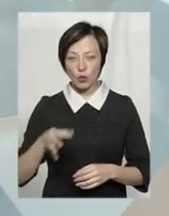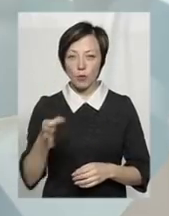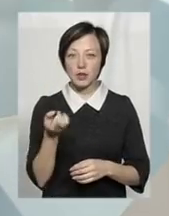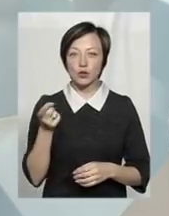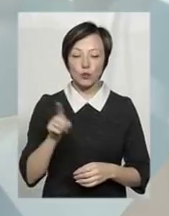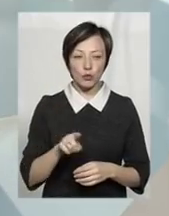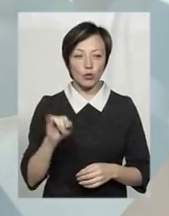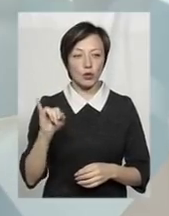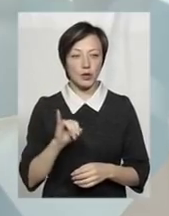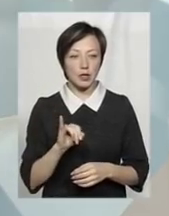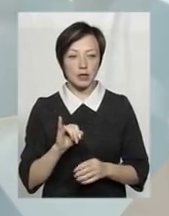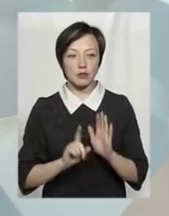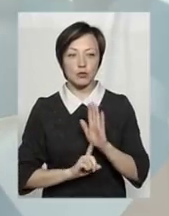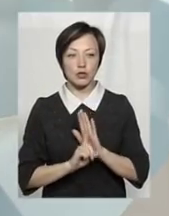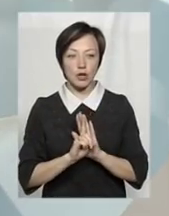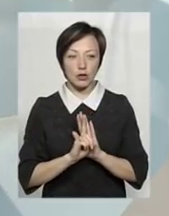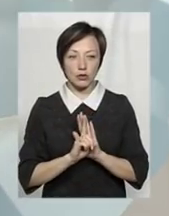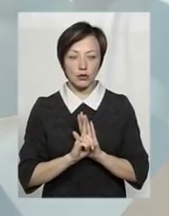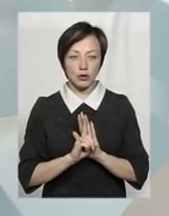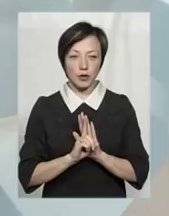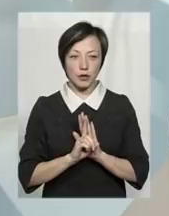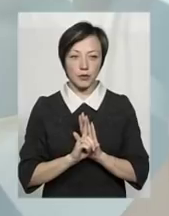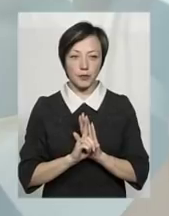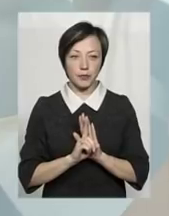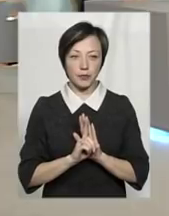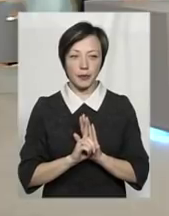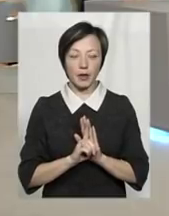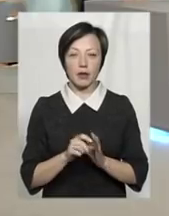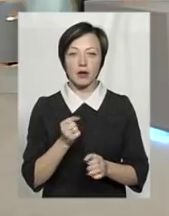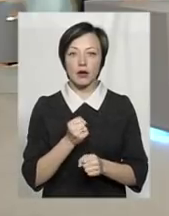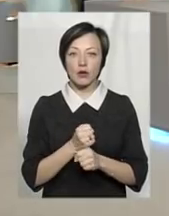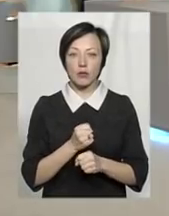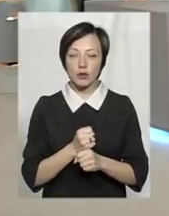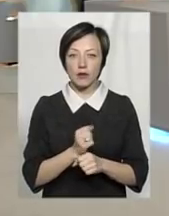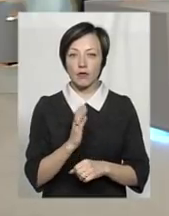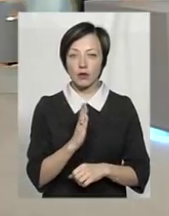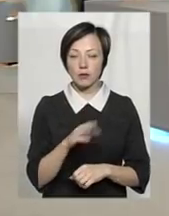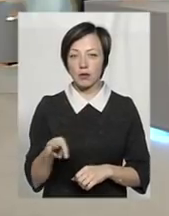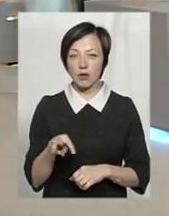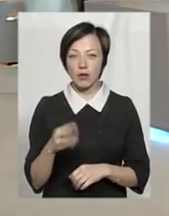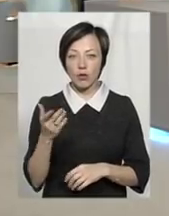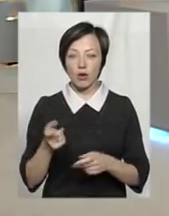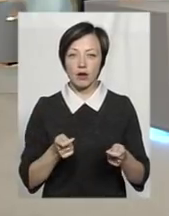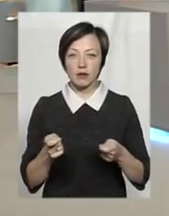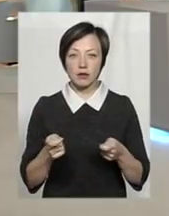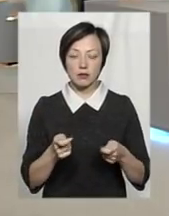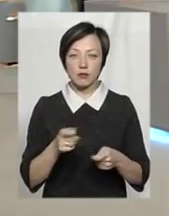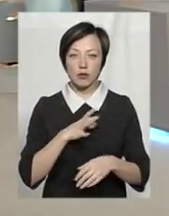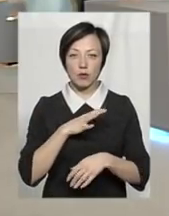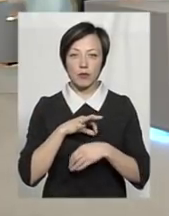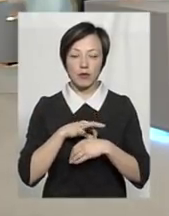і спочатку роботи Вадима Миколаївича було під його керівництвом проведено